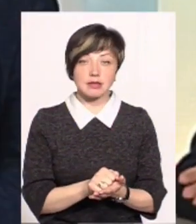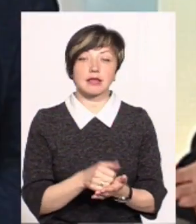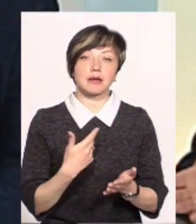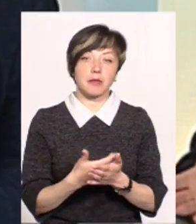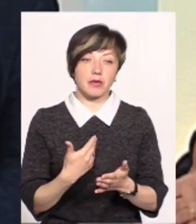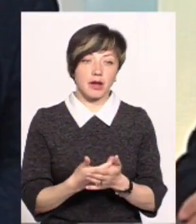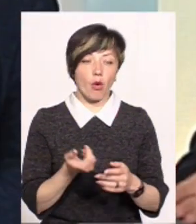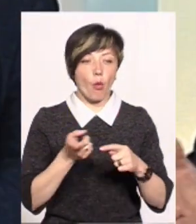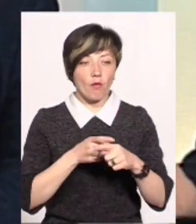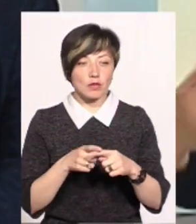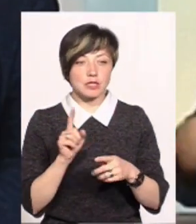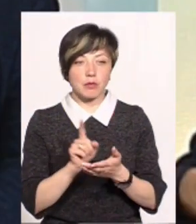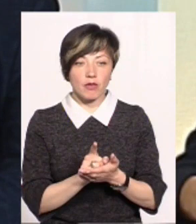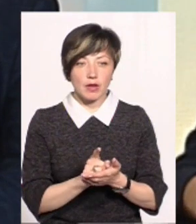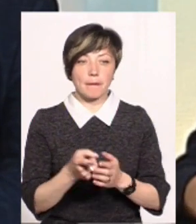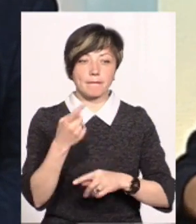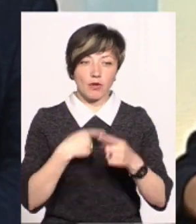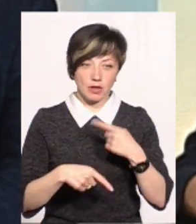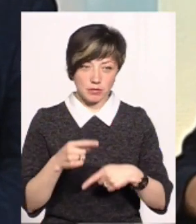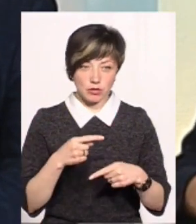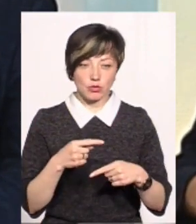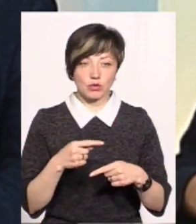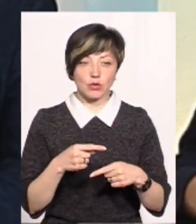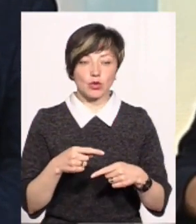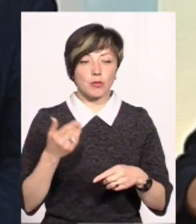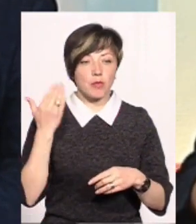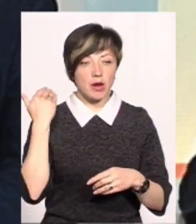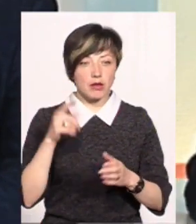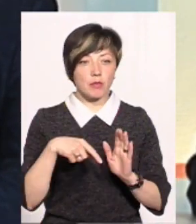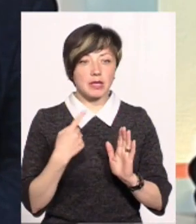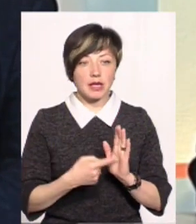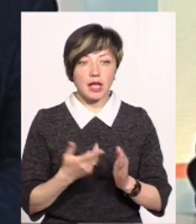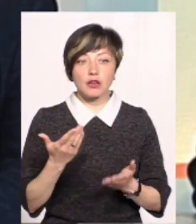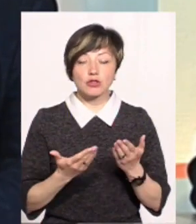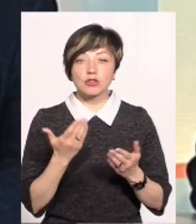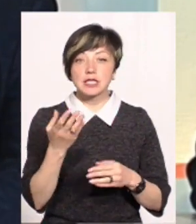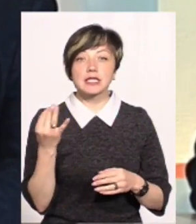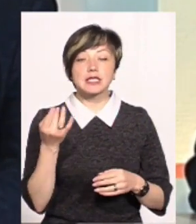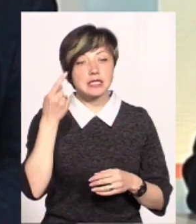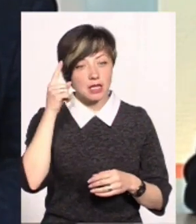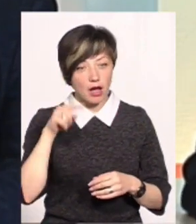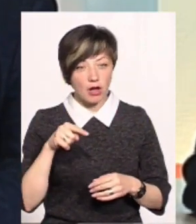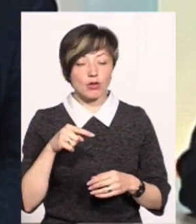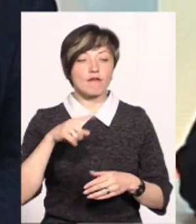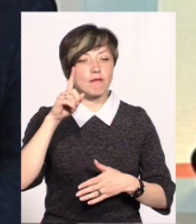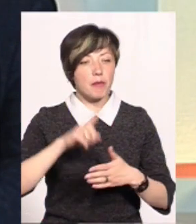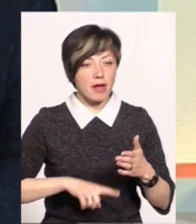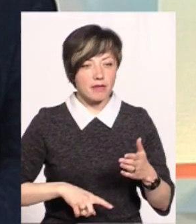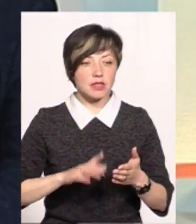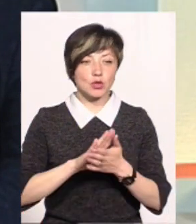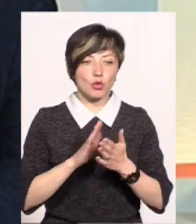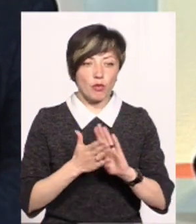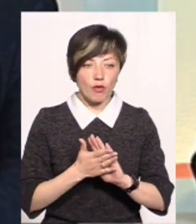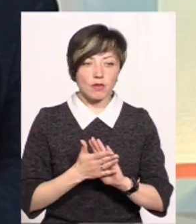наприклад, тими самими овочами, ми повертаємося до попереднього питання. Якщо вони знають, вони впевнені, вони